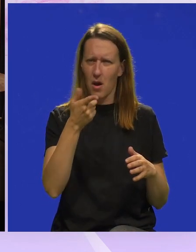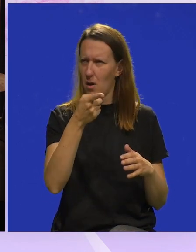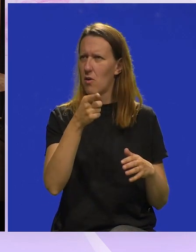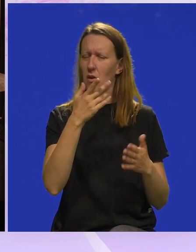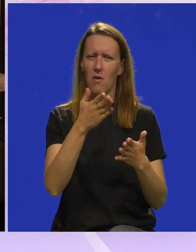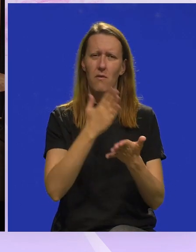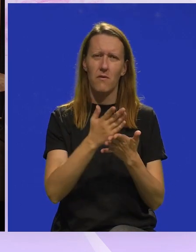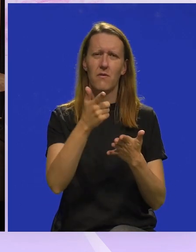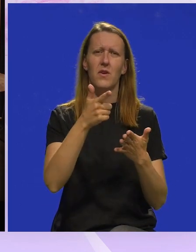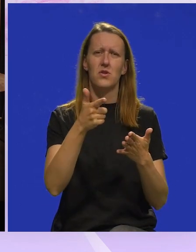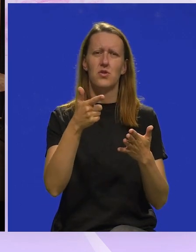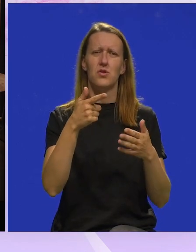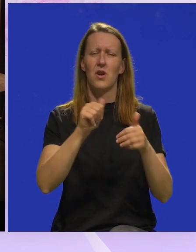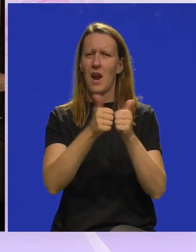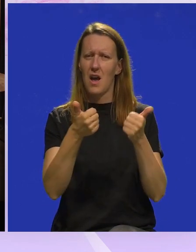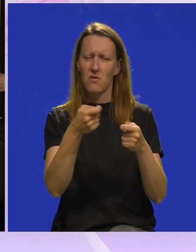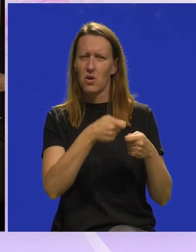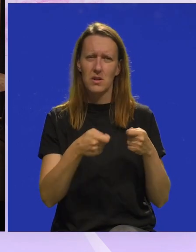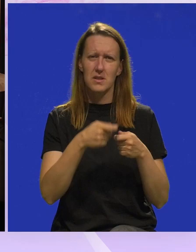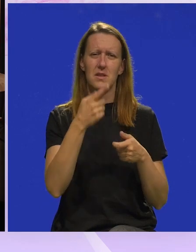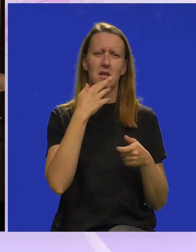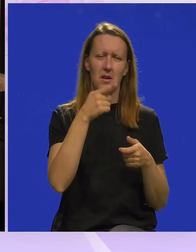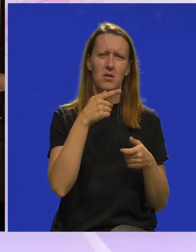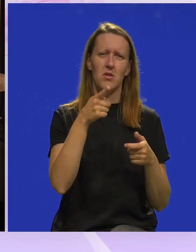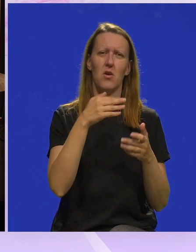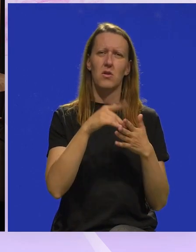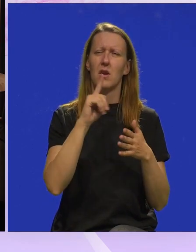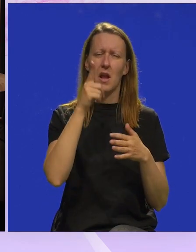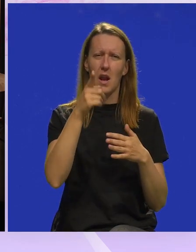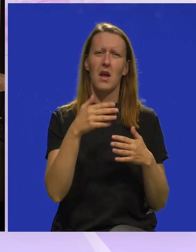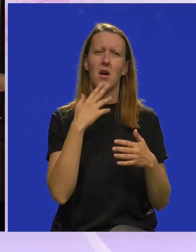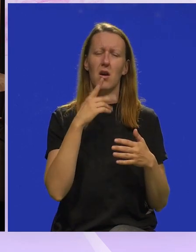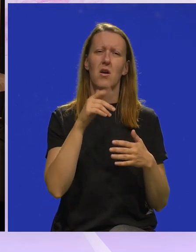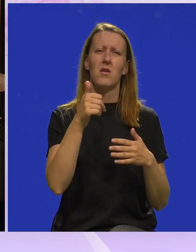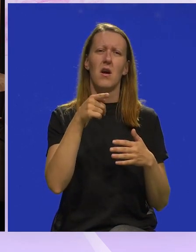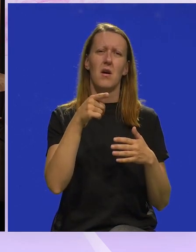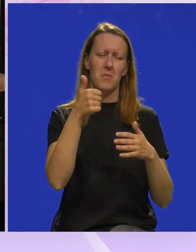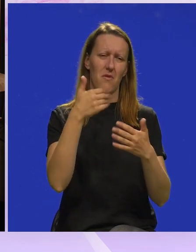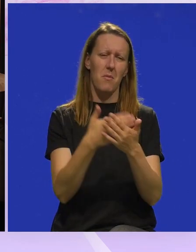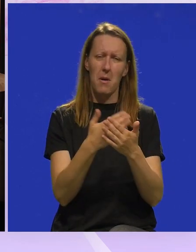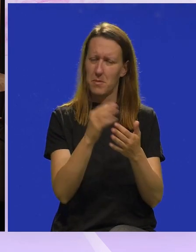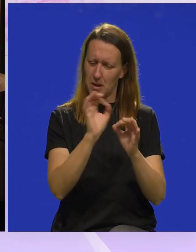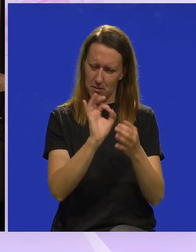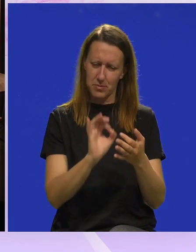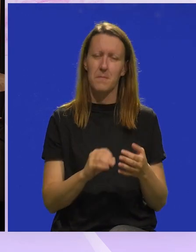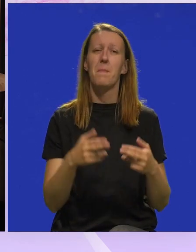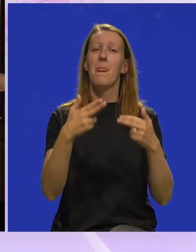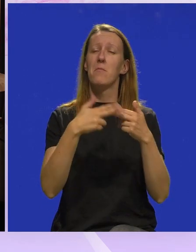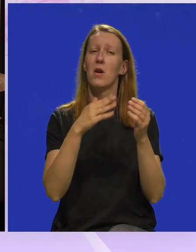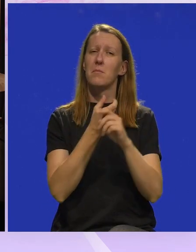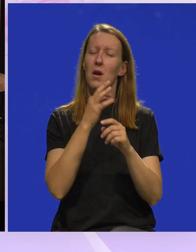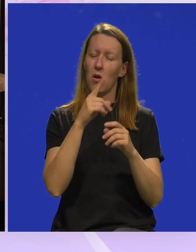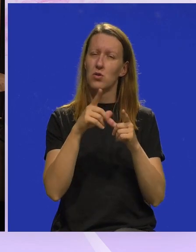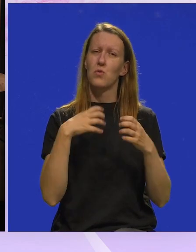eto, oni nam veći razvod organiziraju. Aj, kakvi razvod, pa to još daleko. Pa prvo pir da regulamo. Pored Majkla